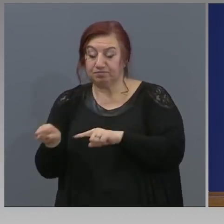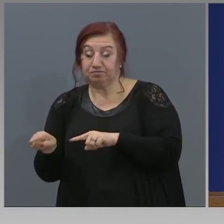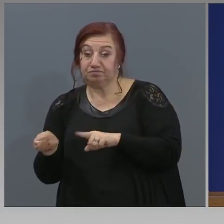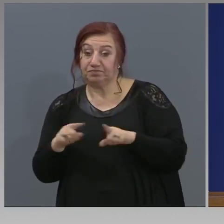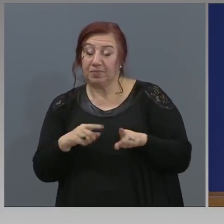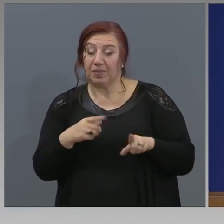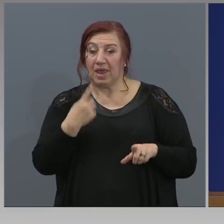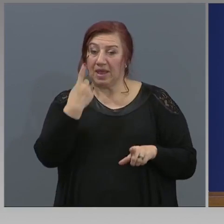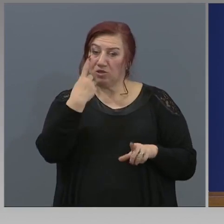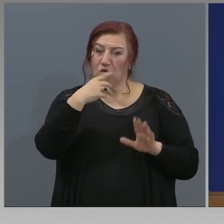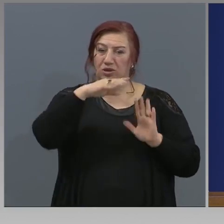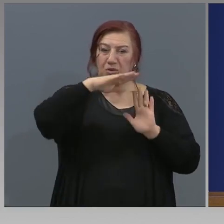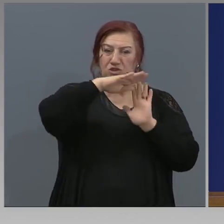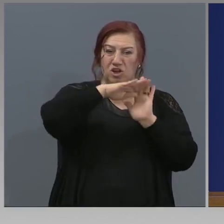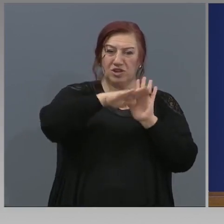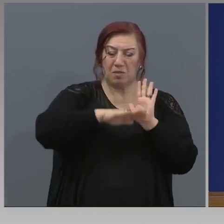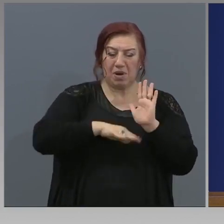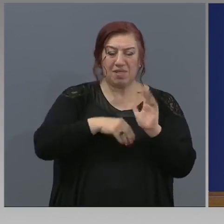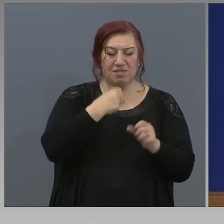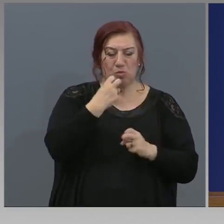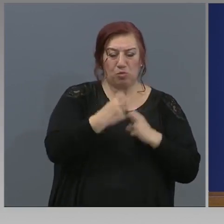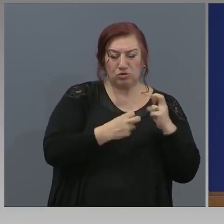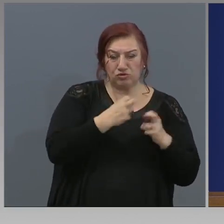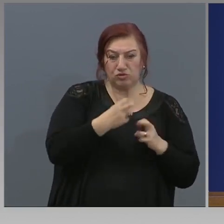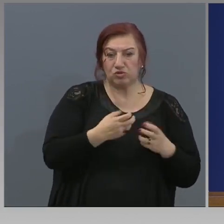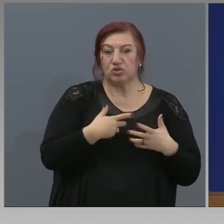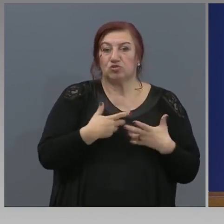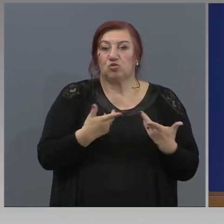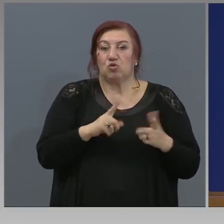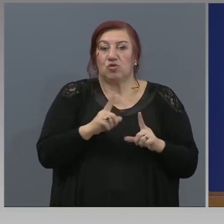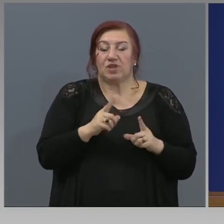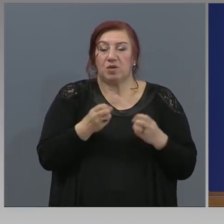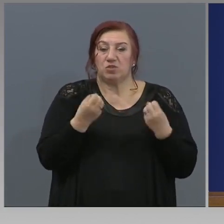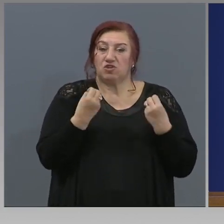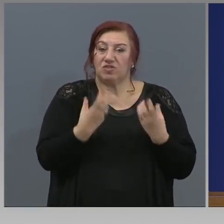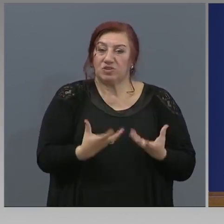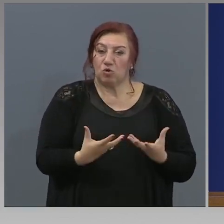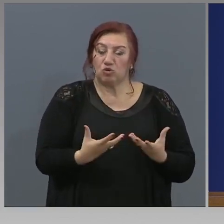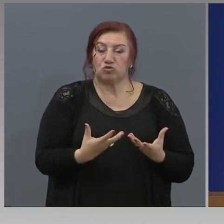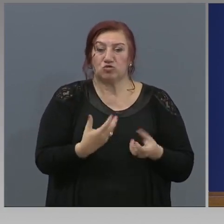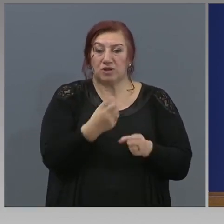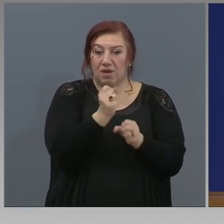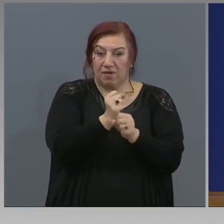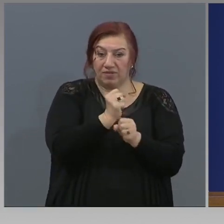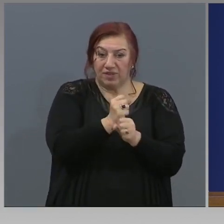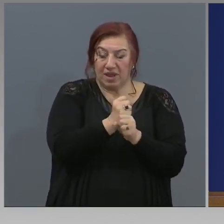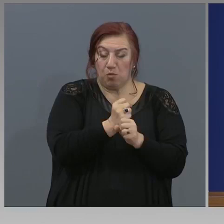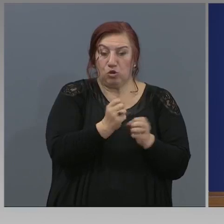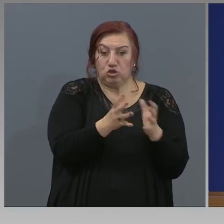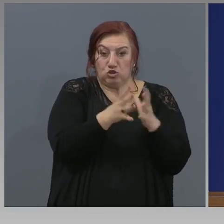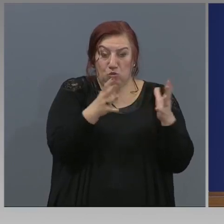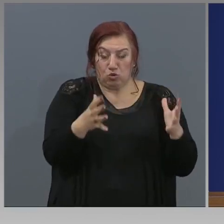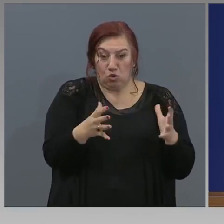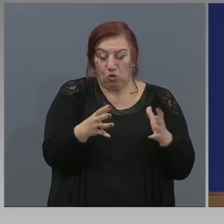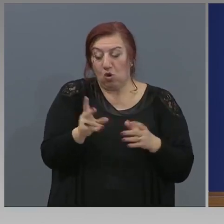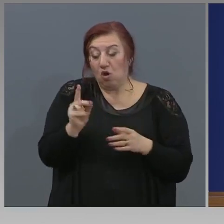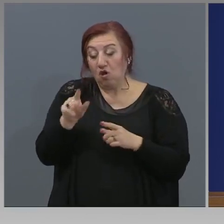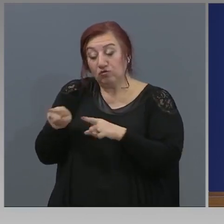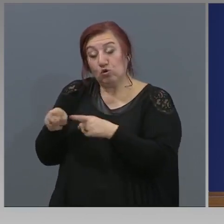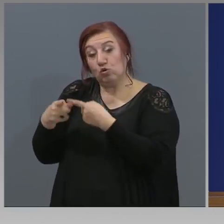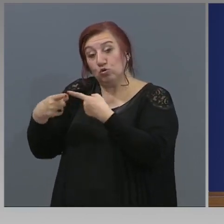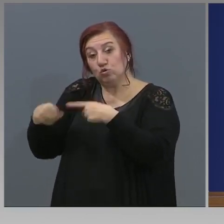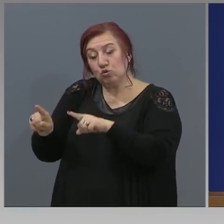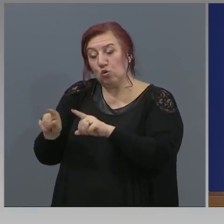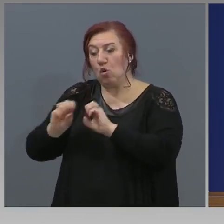имаш намален ръст на економическата дейност, защото нямаш възможност да работиш толкова много и друго е, когато определиш, че